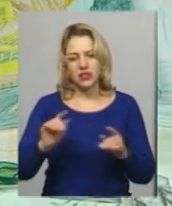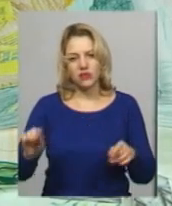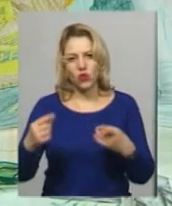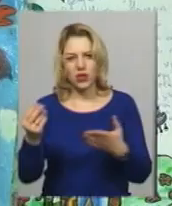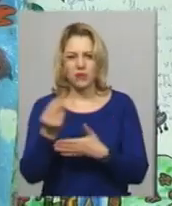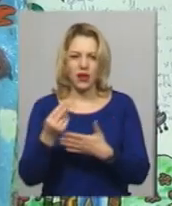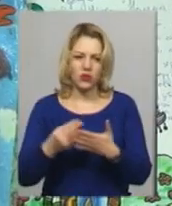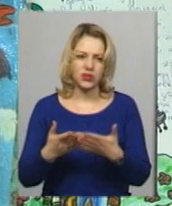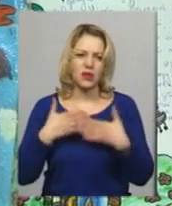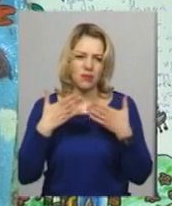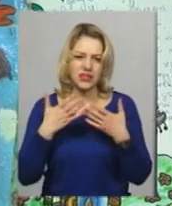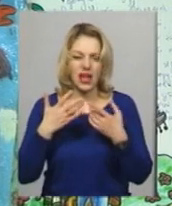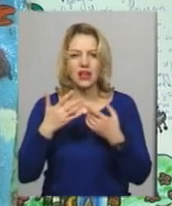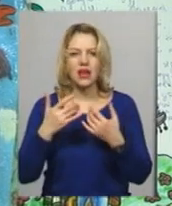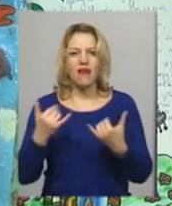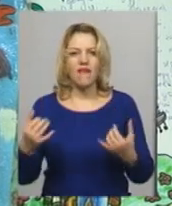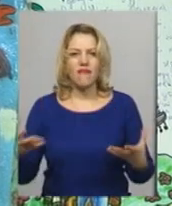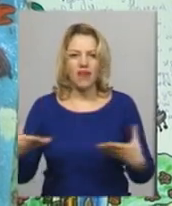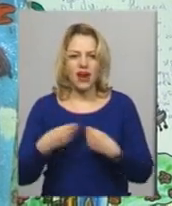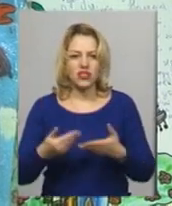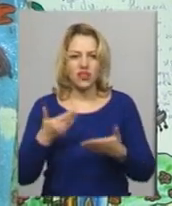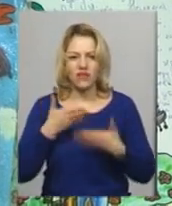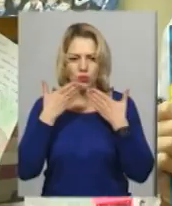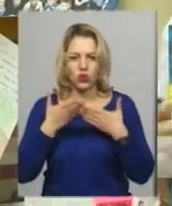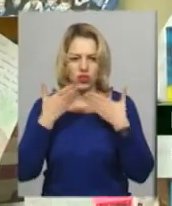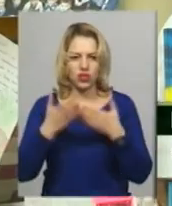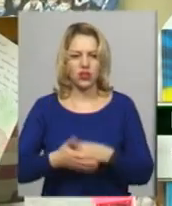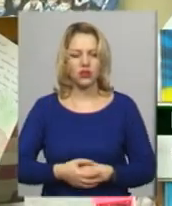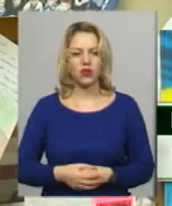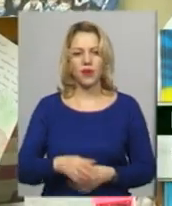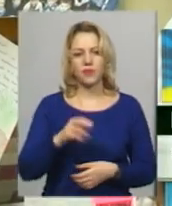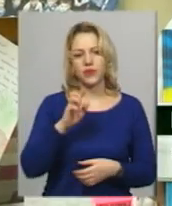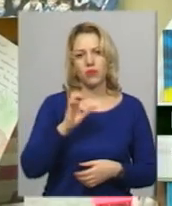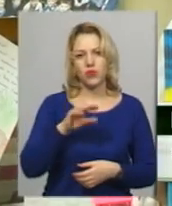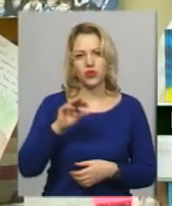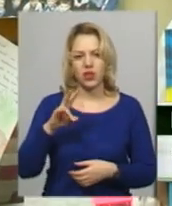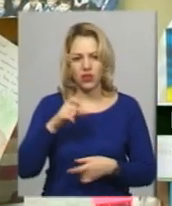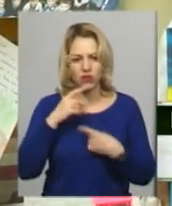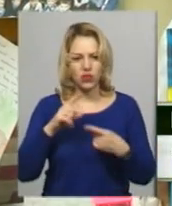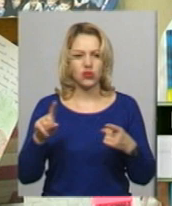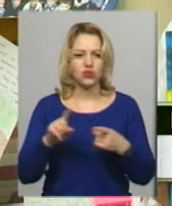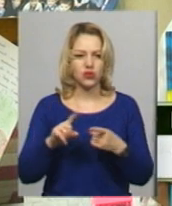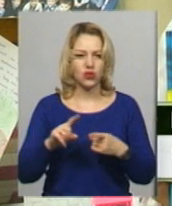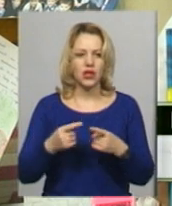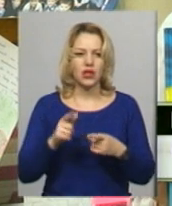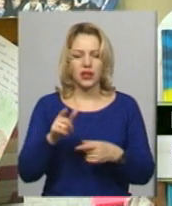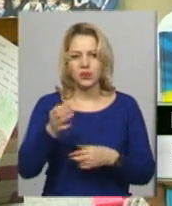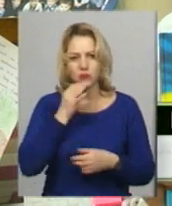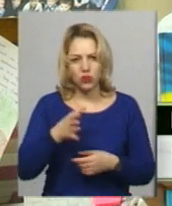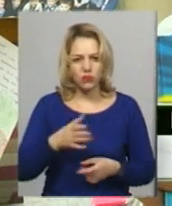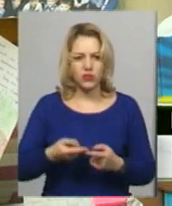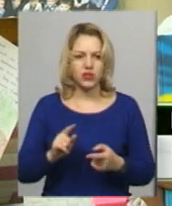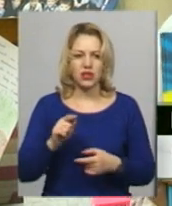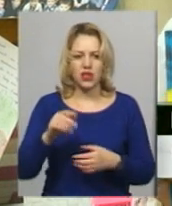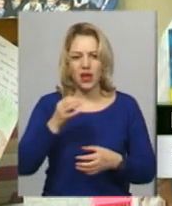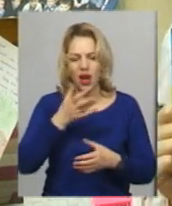Писали враження від прочитаного. Серед них 9-річна Божена Розізнана. Вона мені сподобалася, коли мені показували малюнки, вони